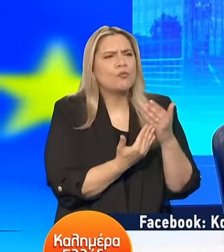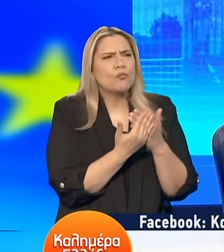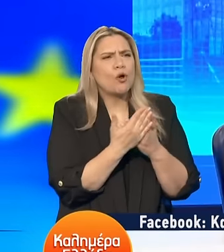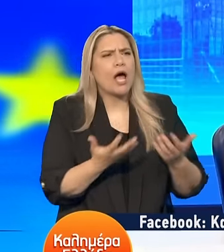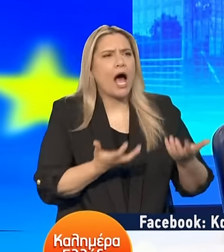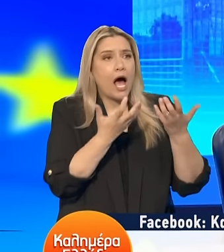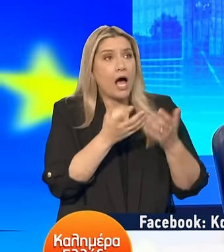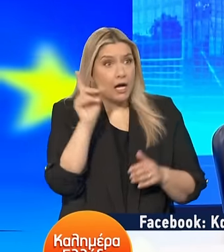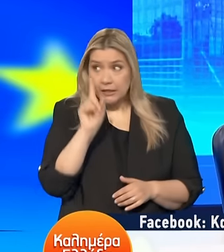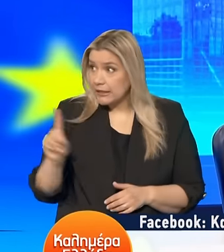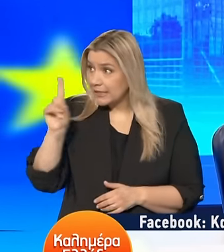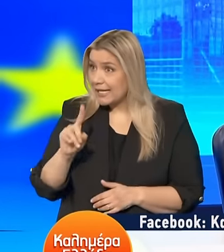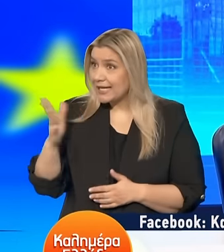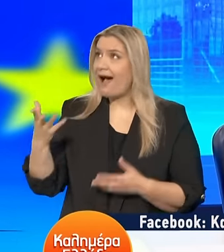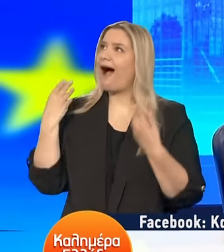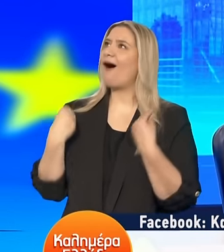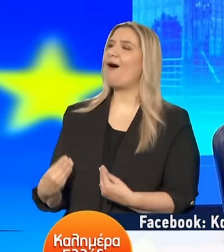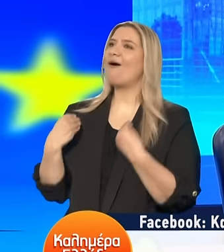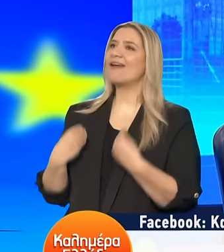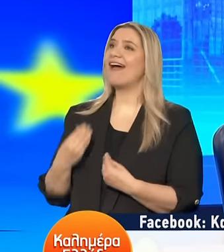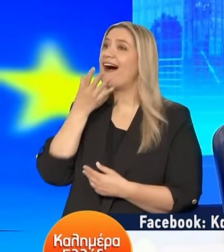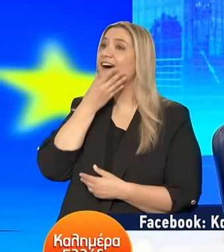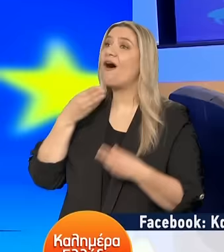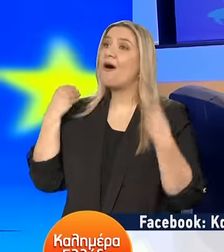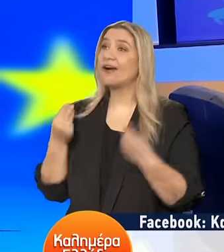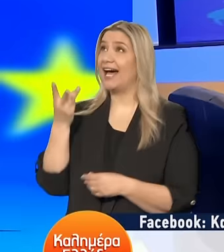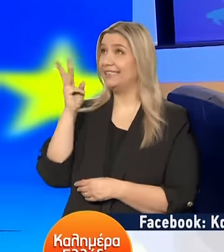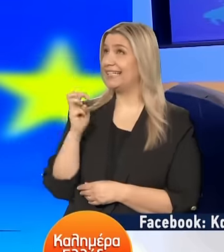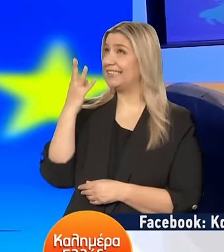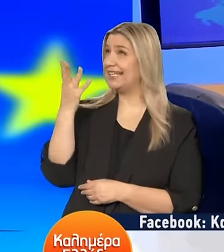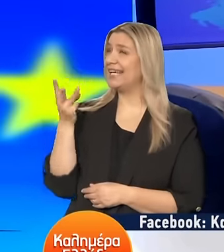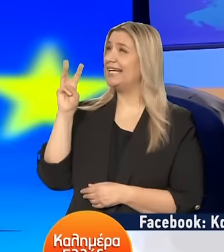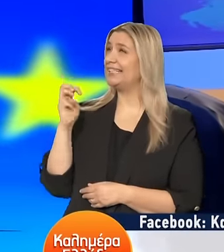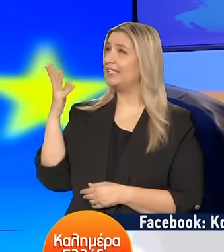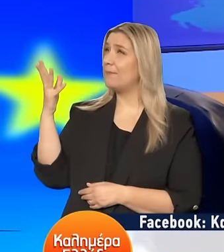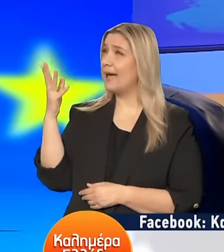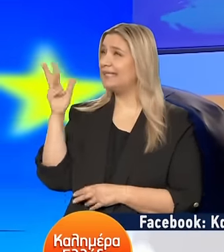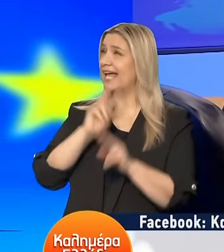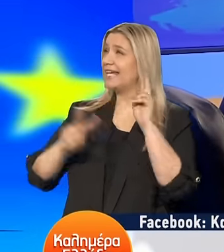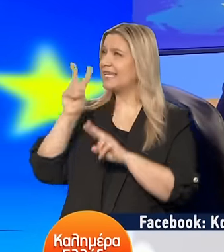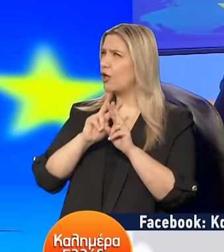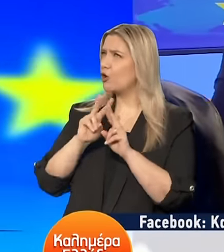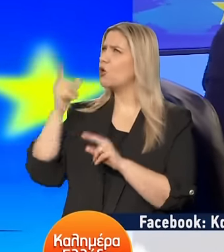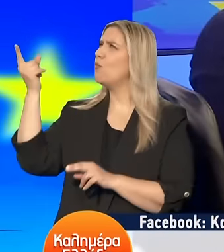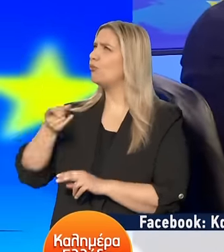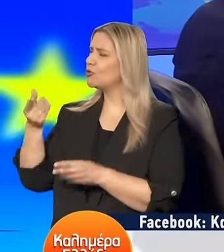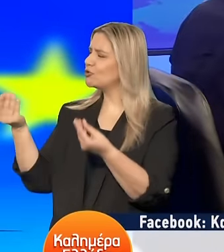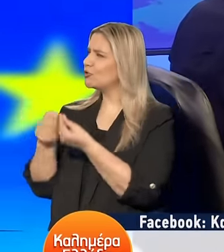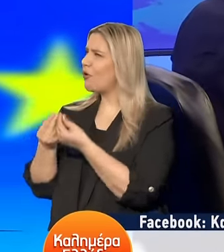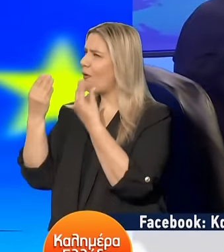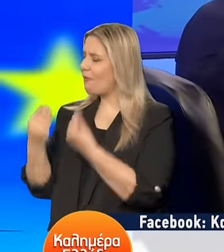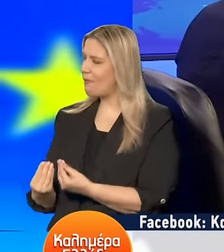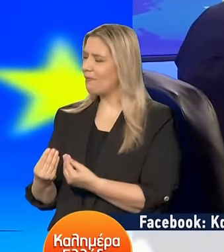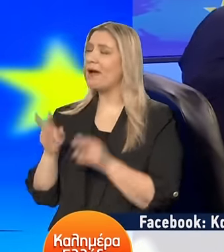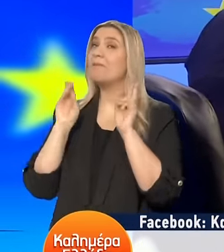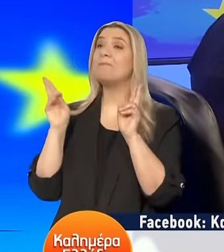την κυριακή Ωραία μου ακούγονται αυτά νούμερα Σε ξέρετε πρόταση Να βάλετε κάλπες στις παραίες Μακάρι να συμπέσουν Οι